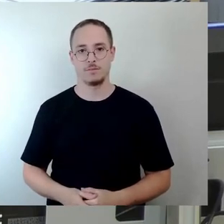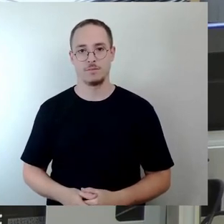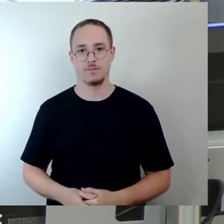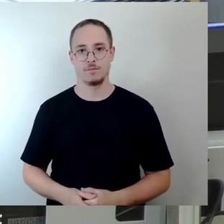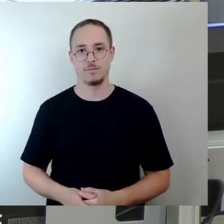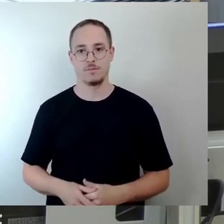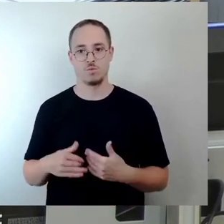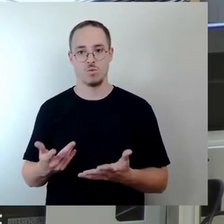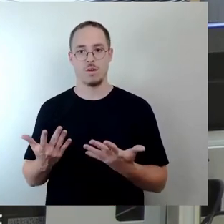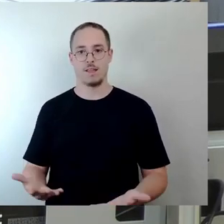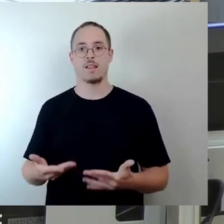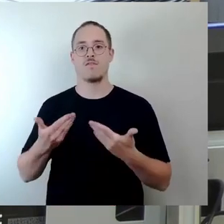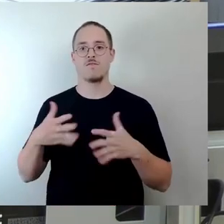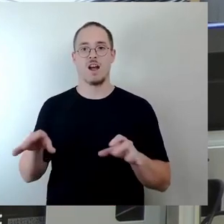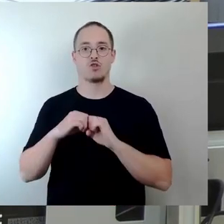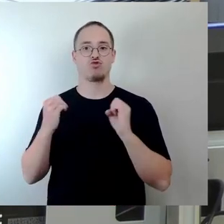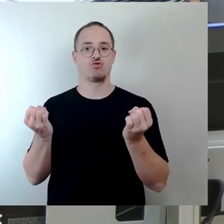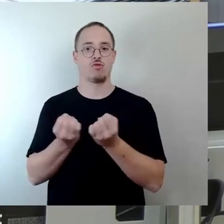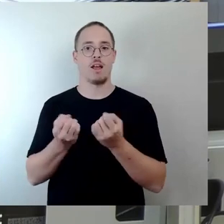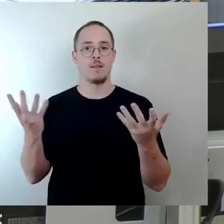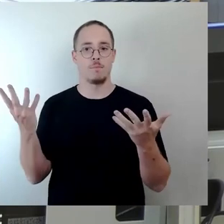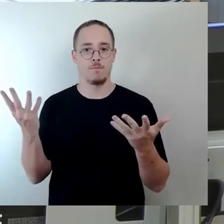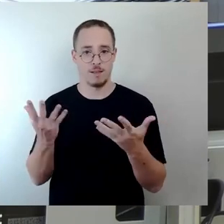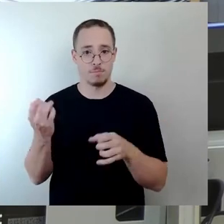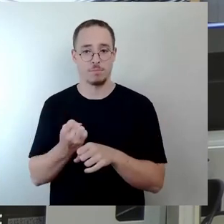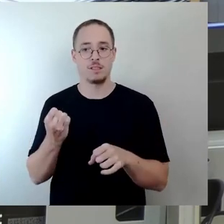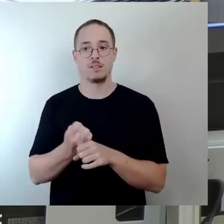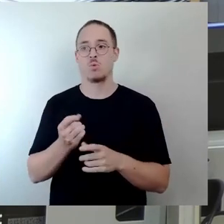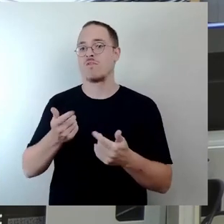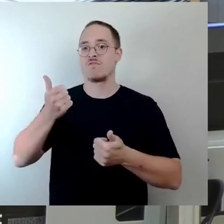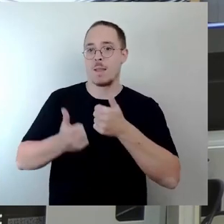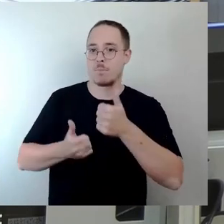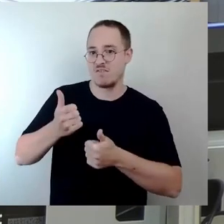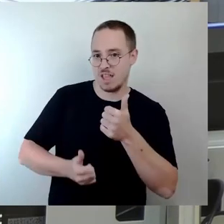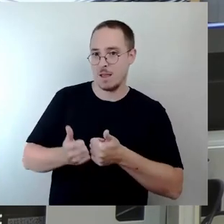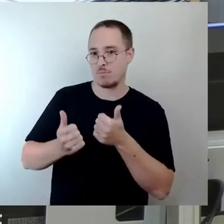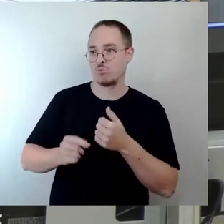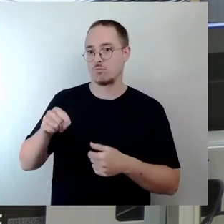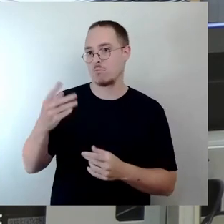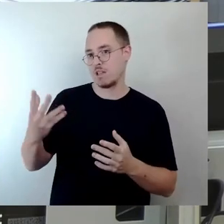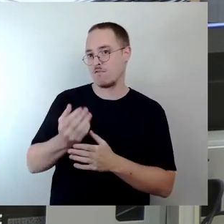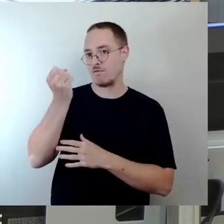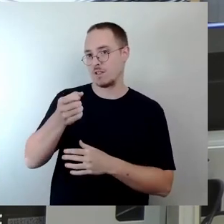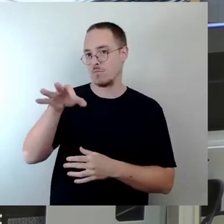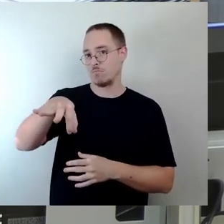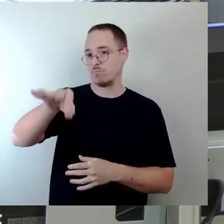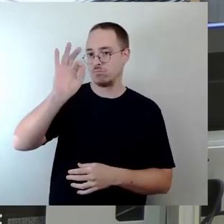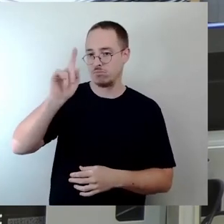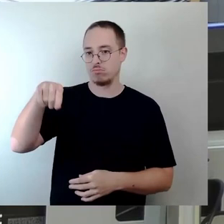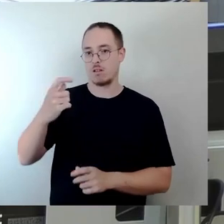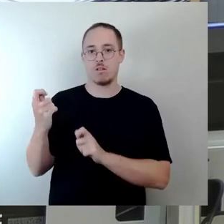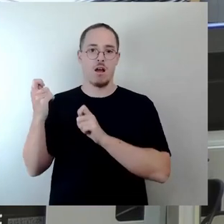nach der Prämierung des Siegerentwurfs wird er einen Bauantrag einreichen. Und meine Hoffnung ist es, dass die beteiligten Büros